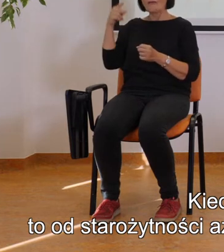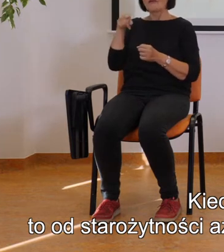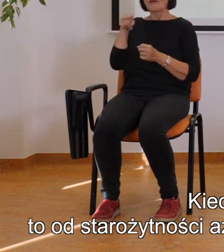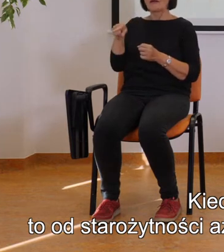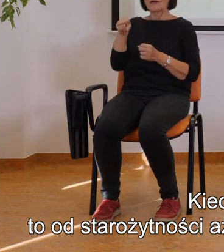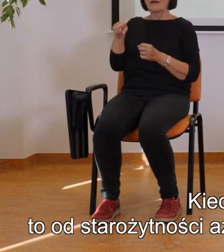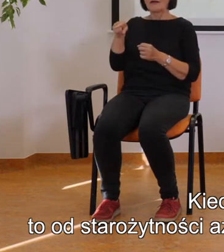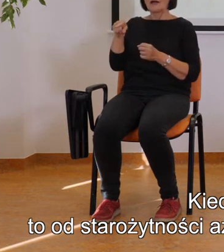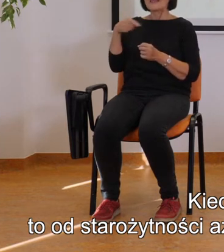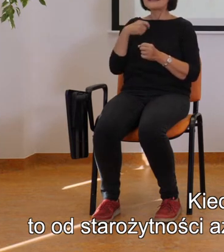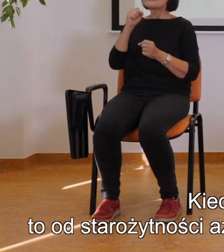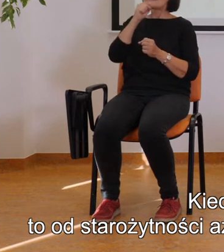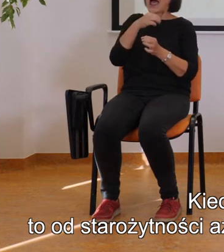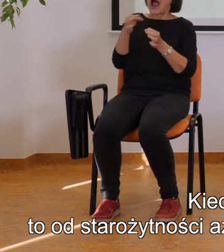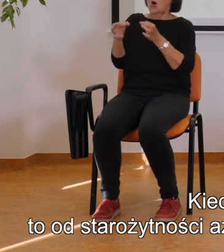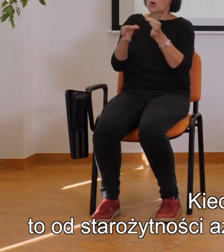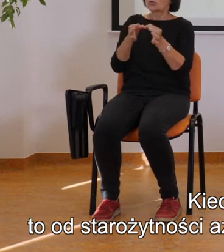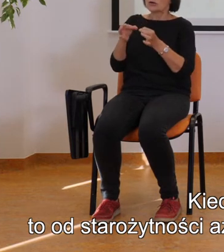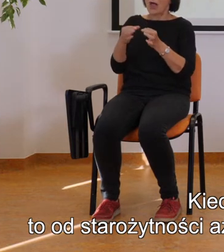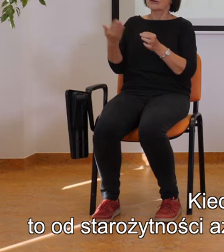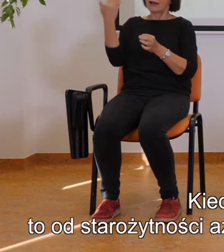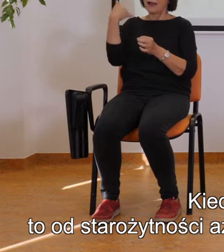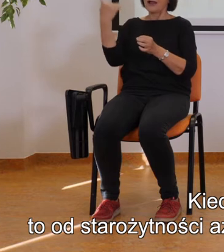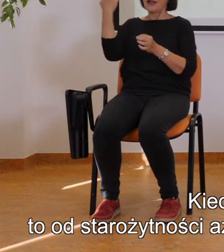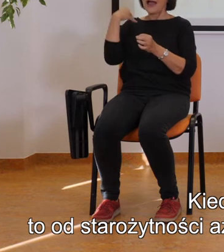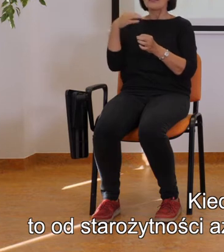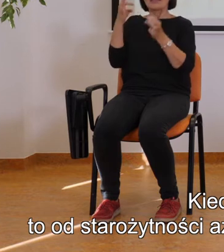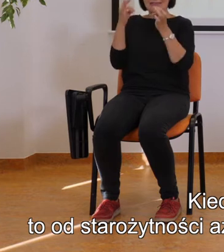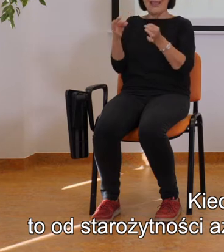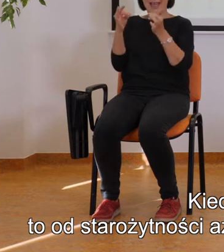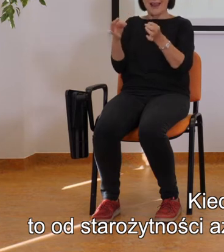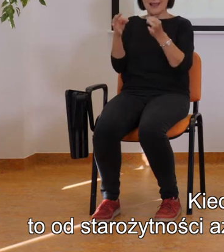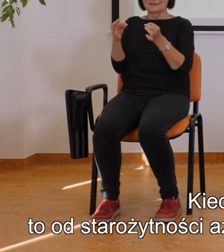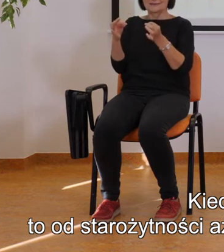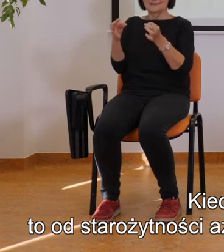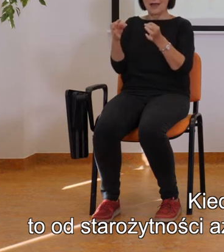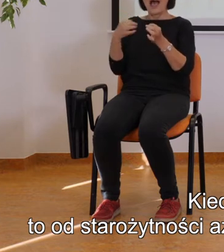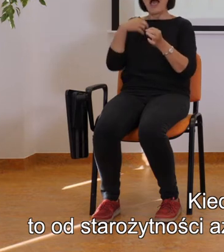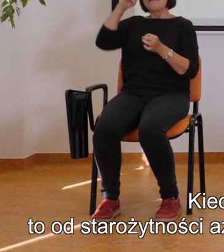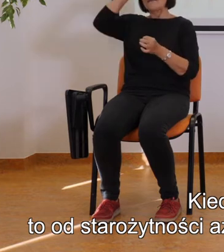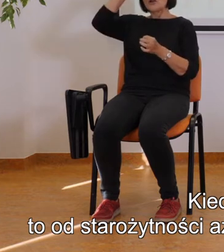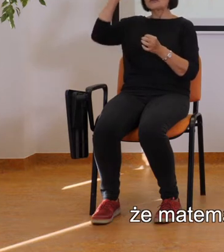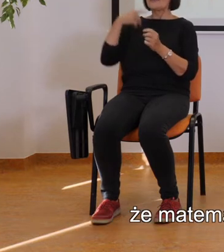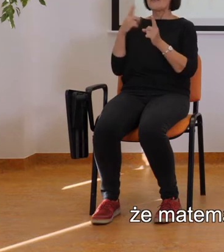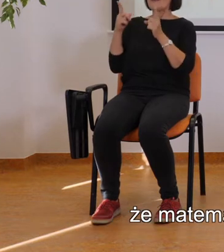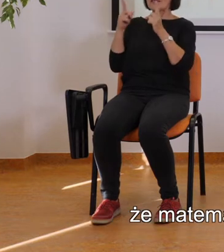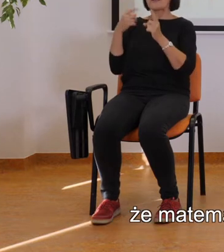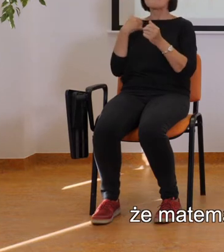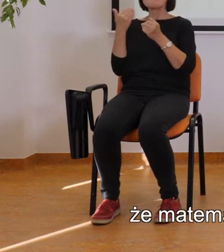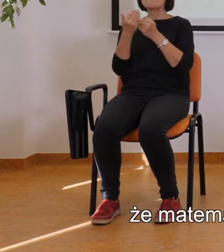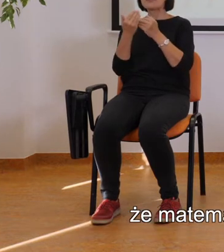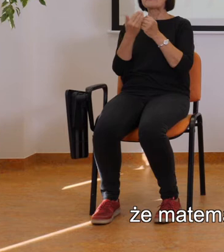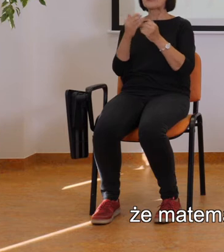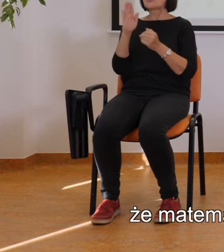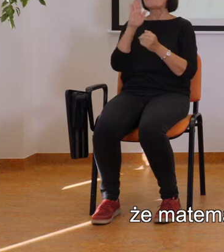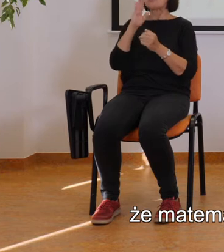od starożytności aż do czasów zupełnie nowożytnych filozofowie uważali, że matematyka to jest